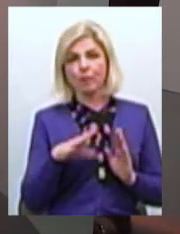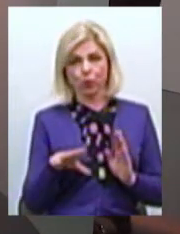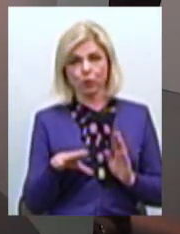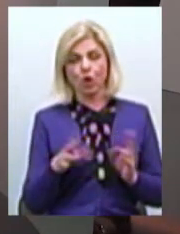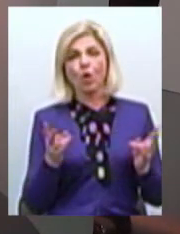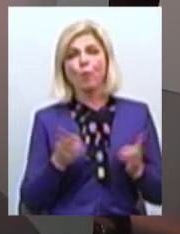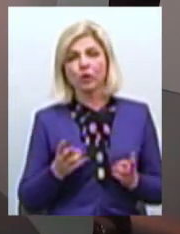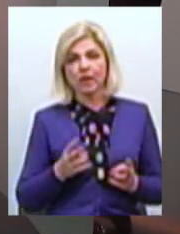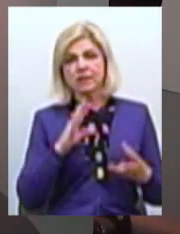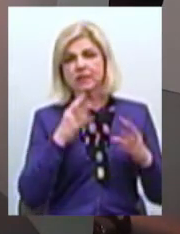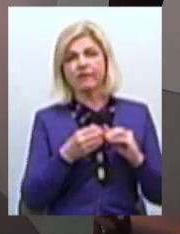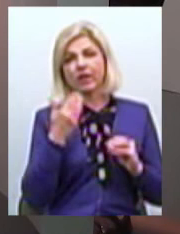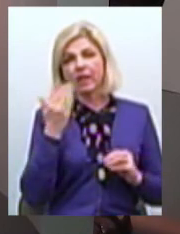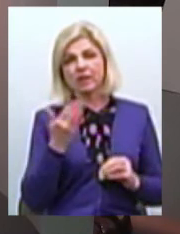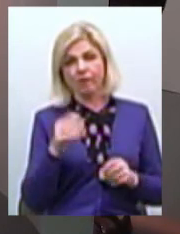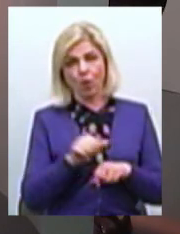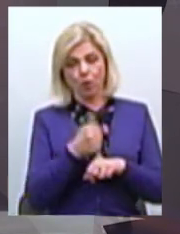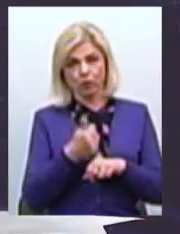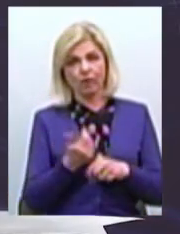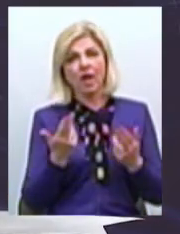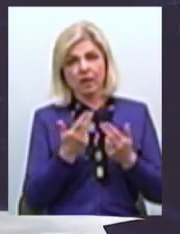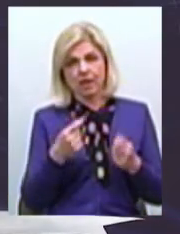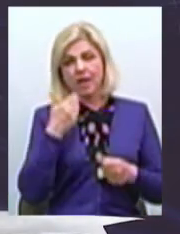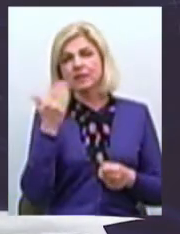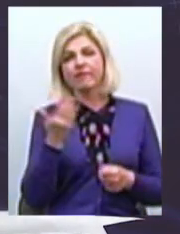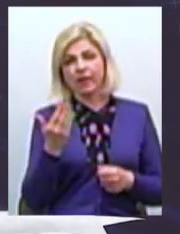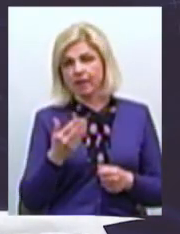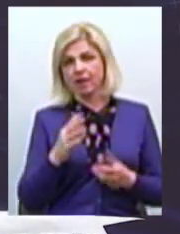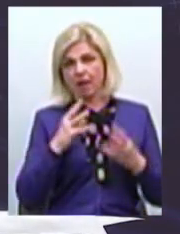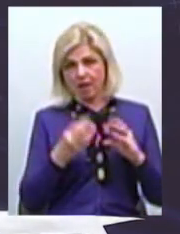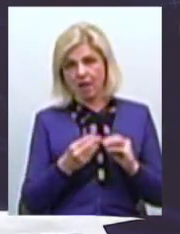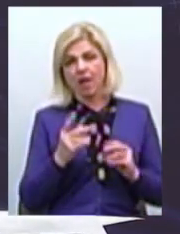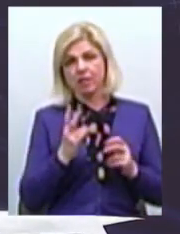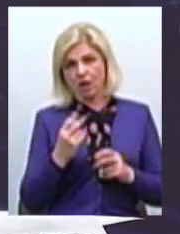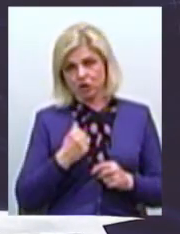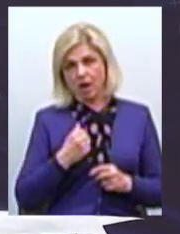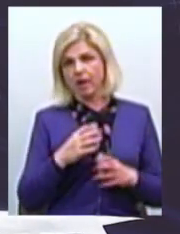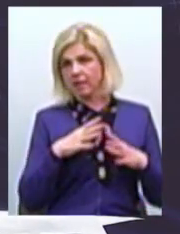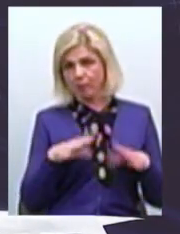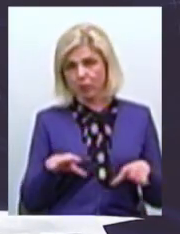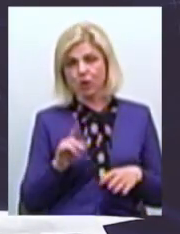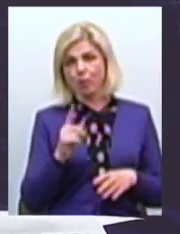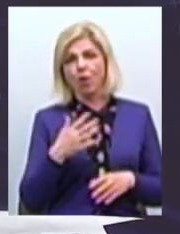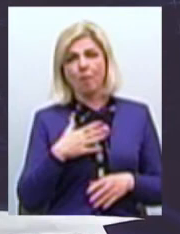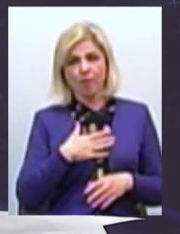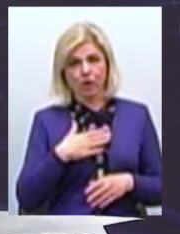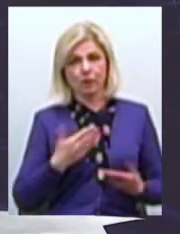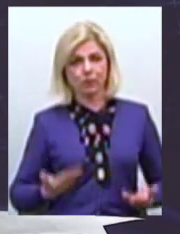Потрібних звітів голови Так, звіта, на жаль, не було Тому що в моєму житті Прийшла дуже